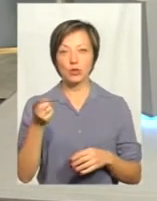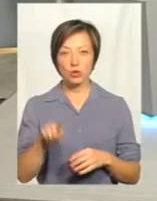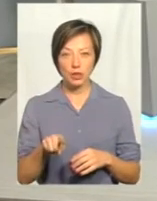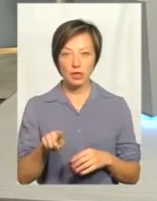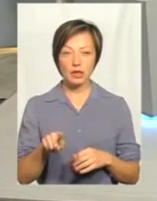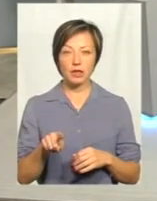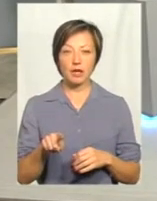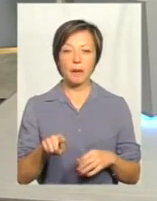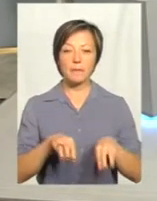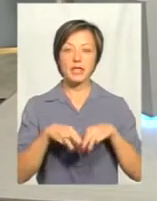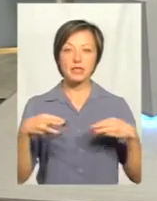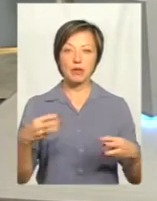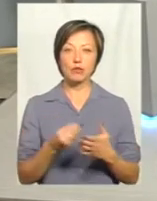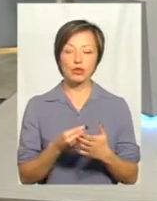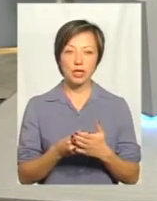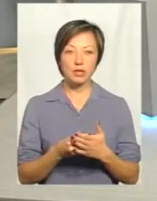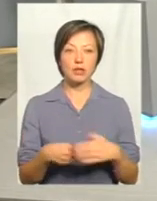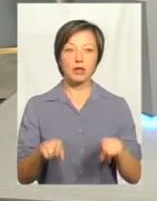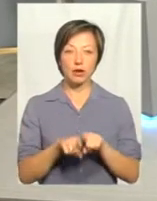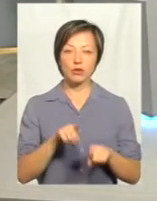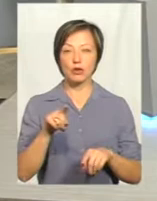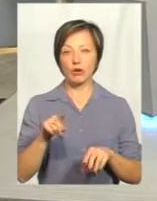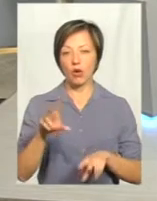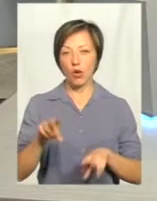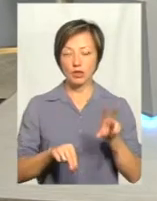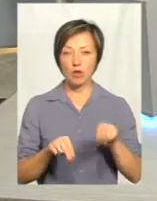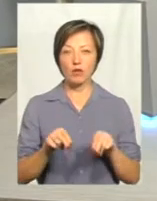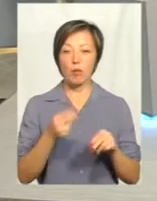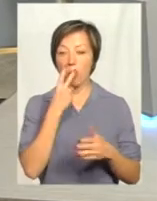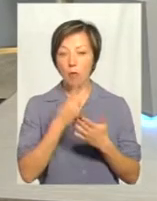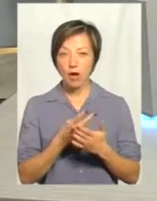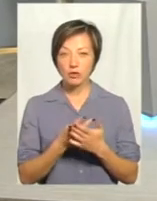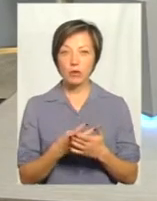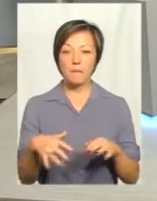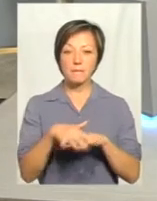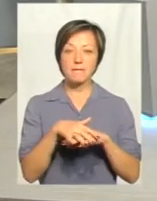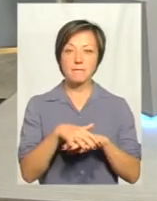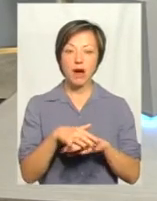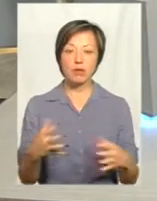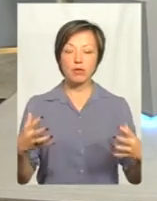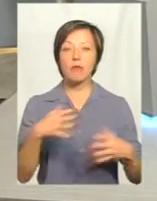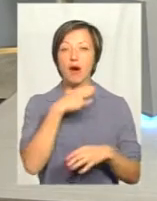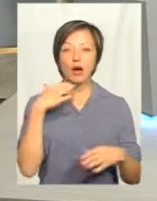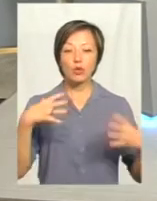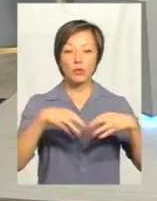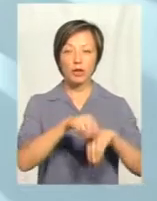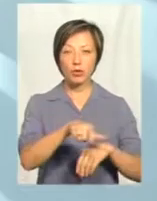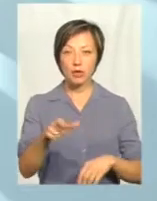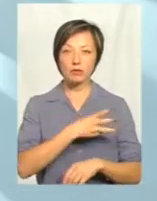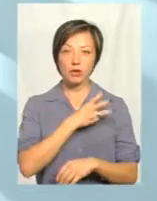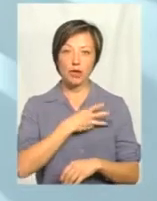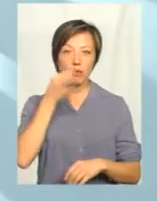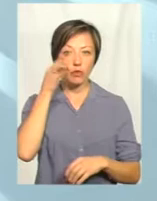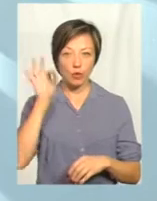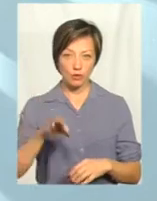і міністерські бюджети після це теж будуть розраховані. Тому що вони вже побачать масу об'єднаних людей з бажанням і з професійними